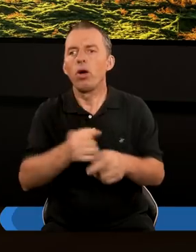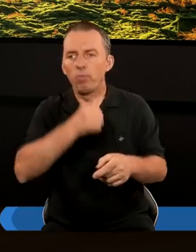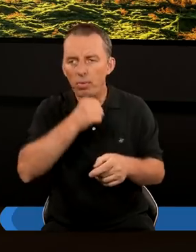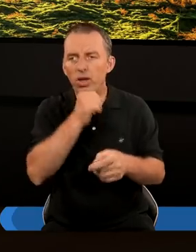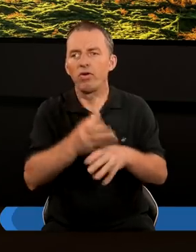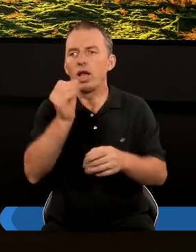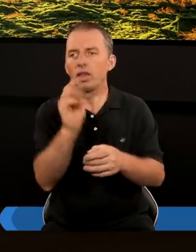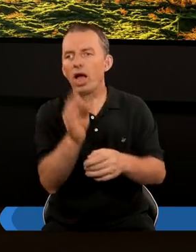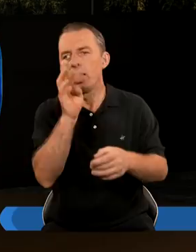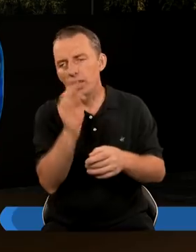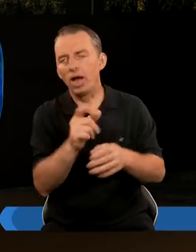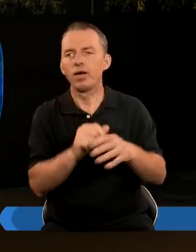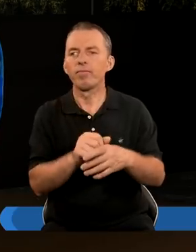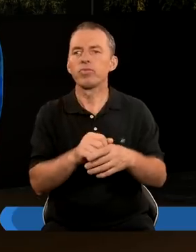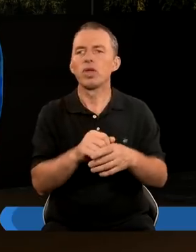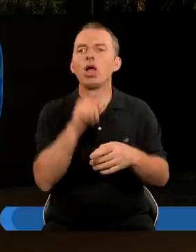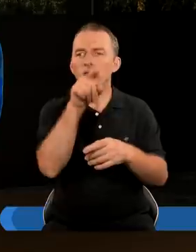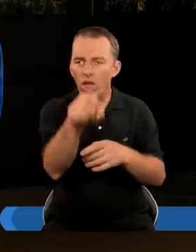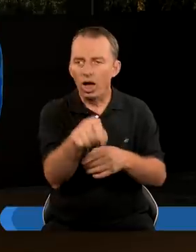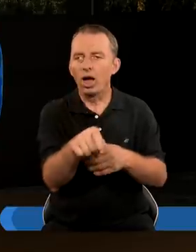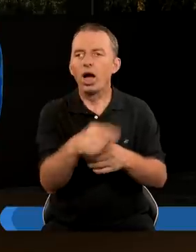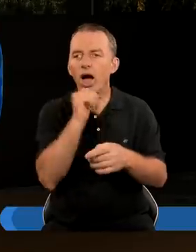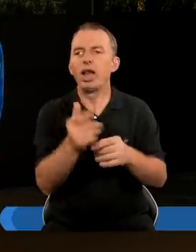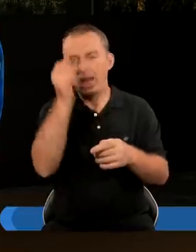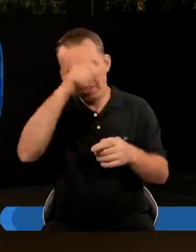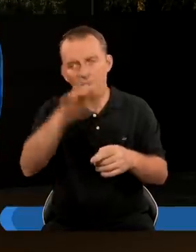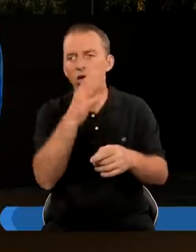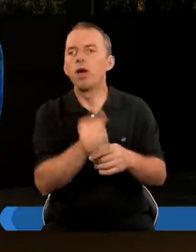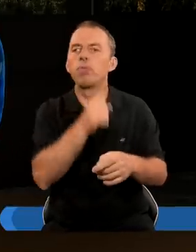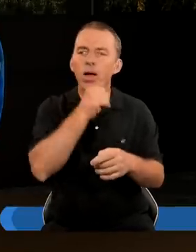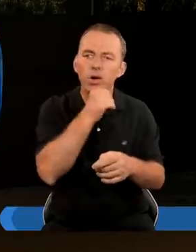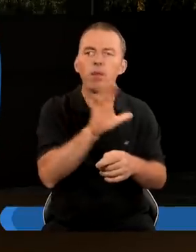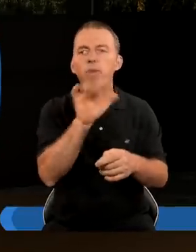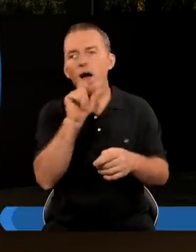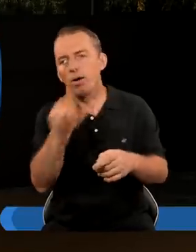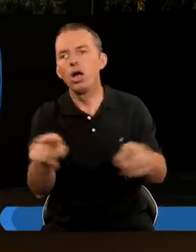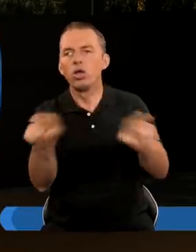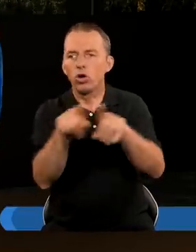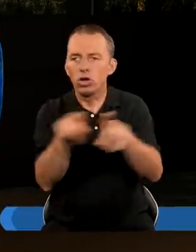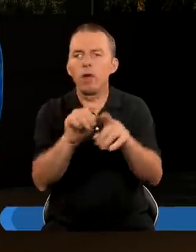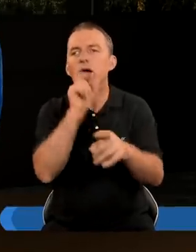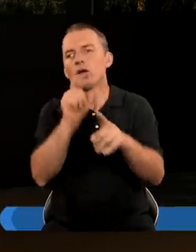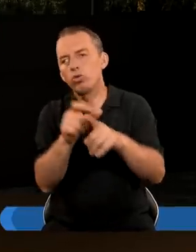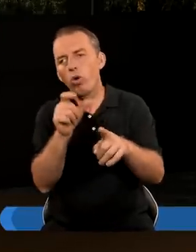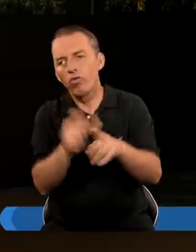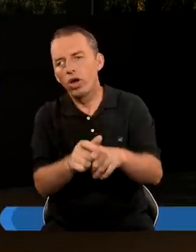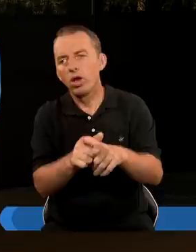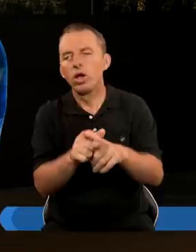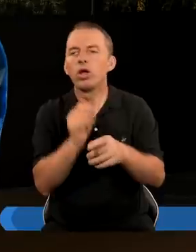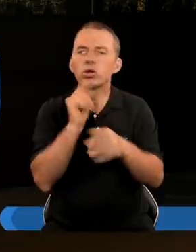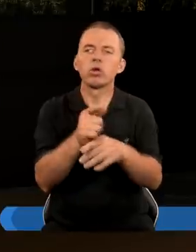Babel to Babilon, tak? Tak, tak Bo ta nazwa hebrajska Dla Babilonu i dla Babel to jest to samo słowo